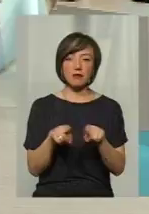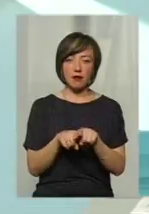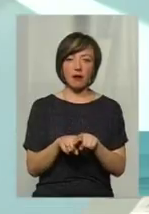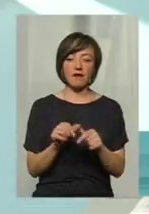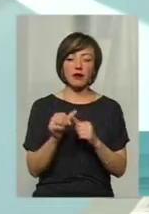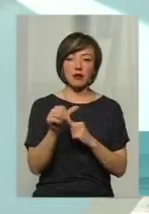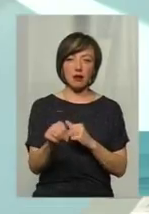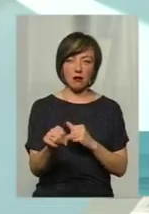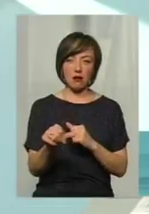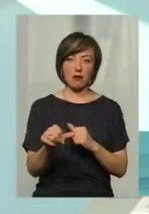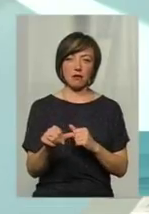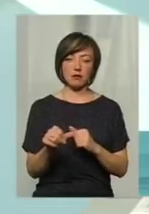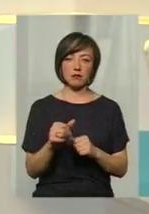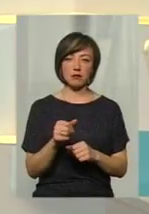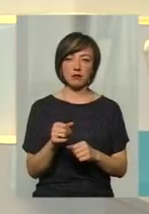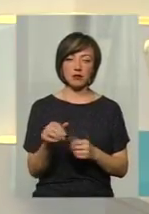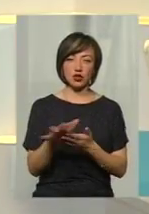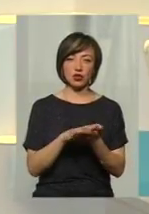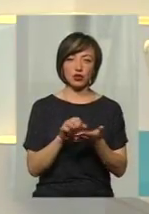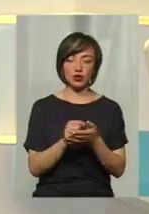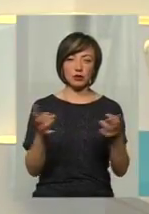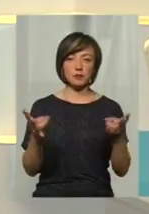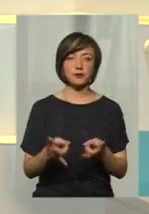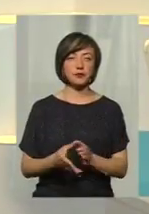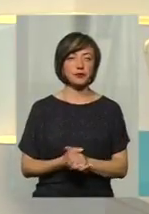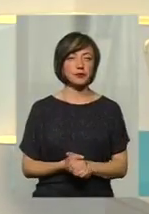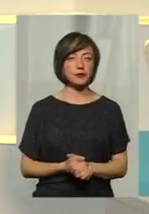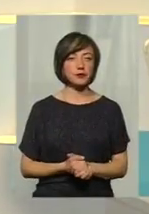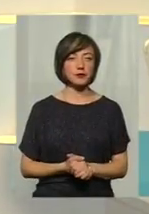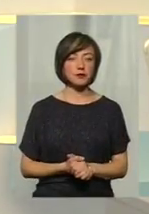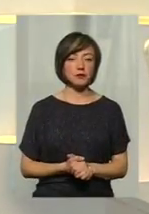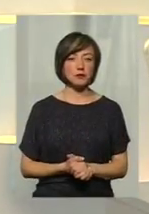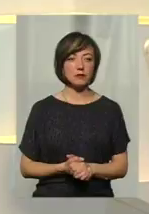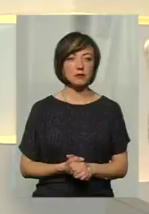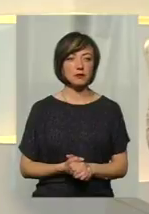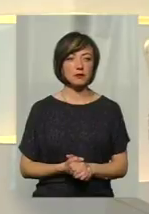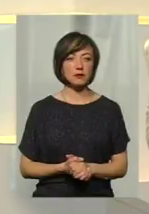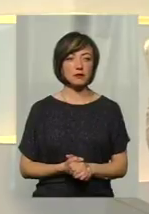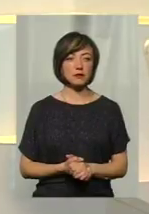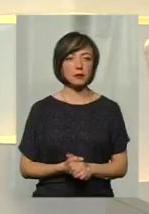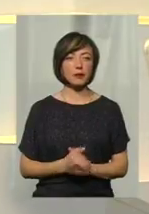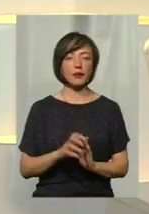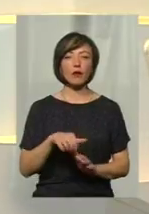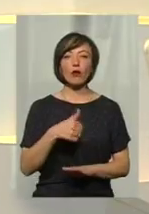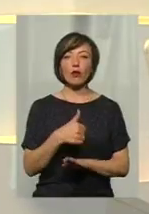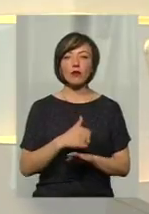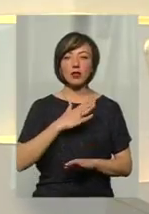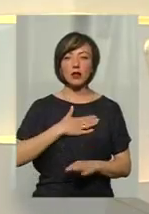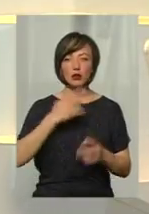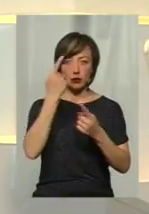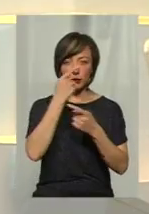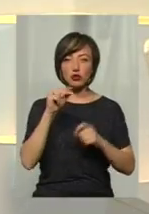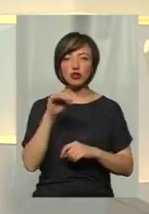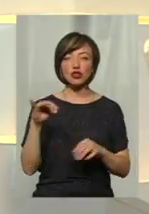виділяємо з основної маси. І, пане Володимир, все ж таки головне питання нашого ефіру, чи